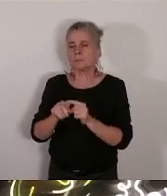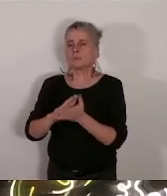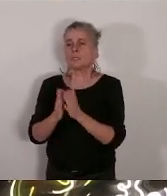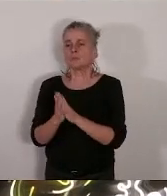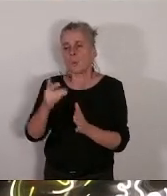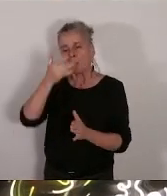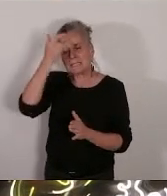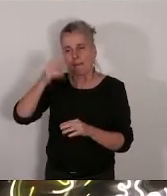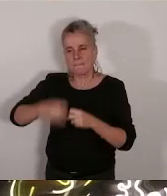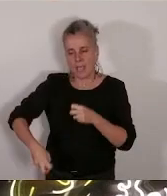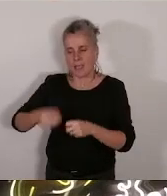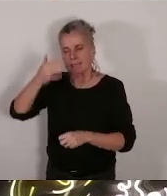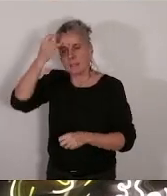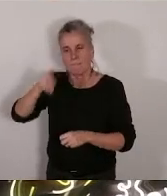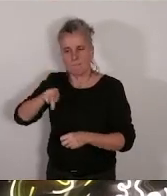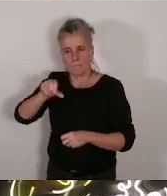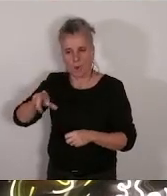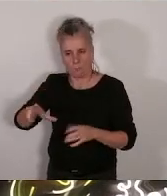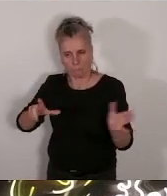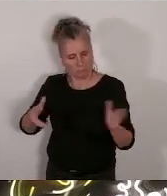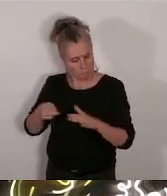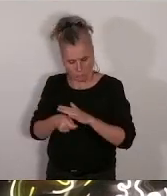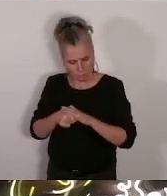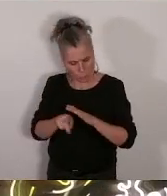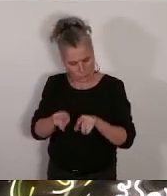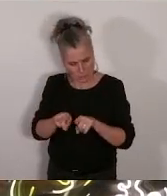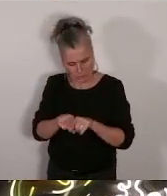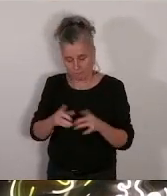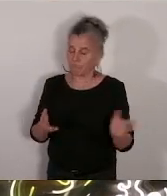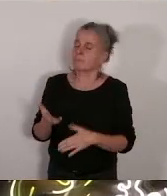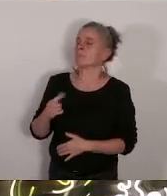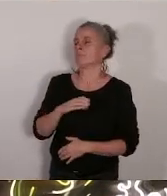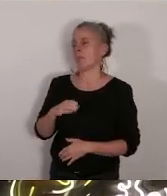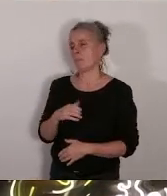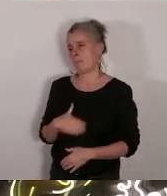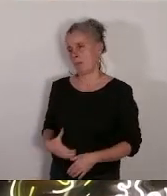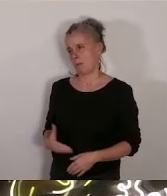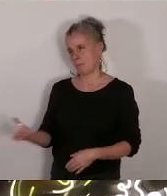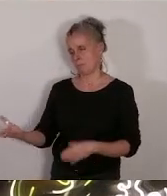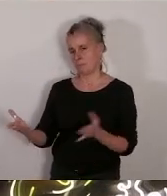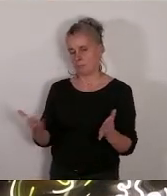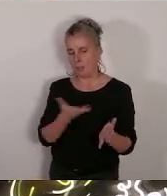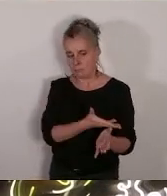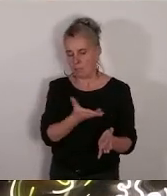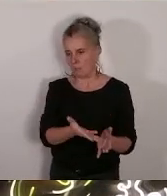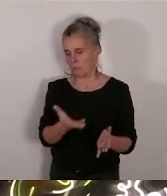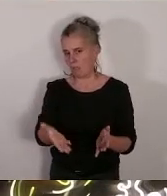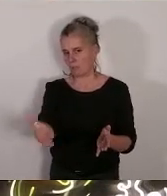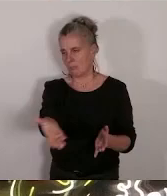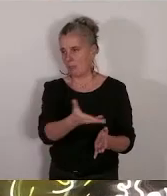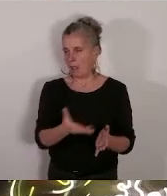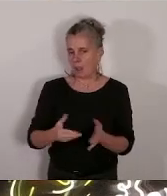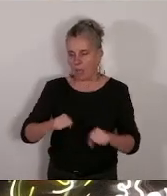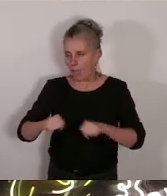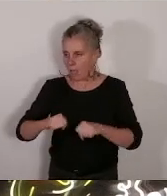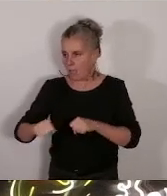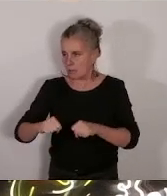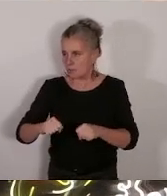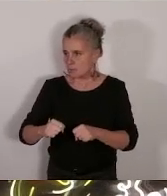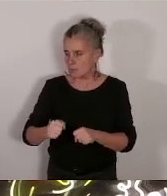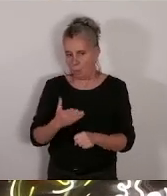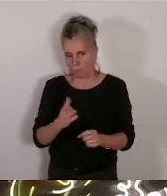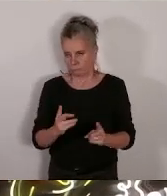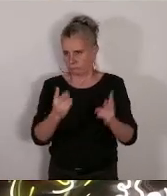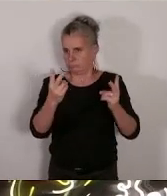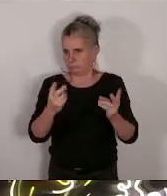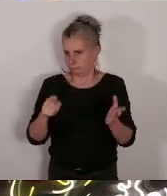-Paul. Madame la maire, pourriez-vous partager votre vision de l'action de ces structures qui oeuvrent pour nos jeunes ? Par ailleurs,